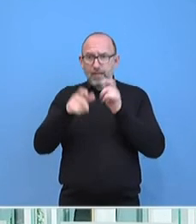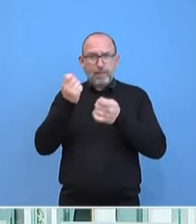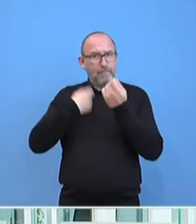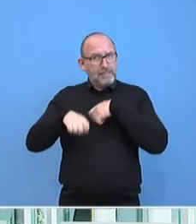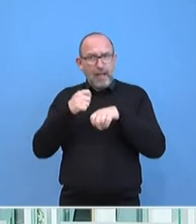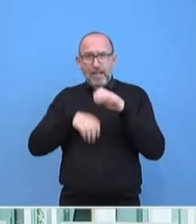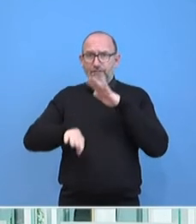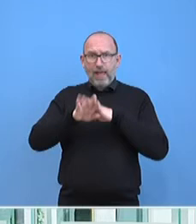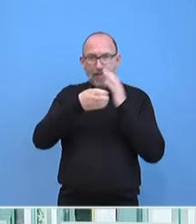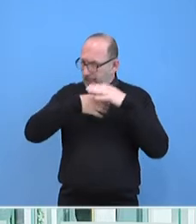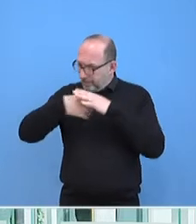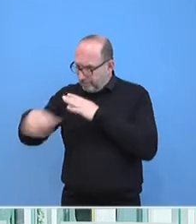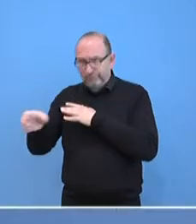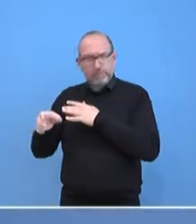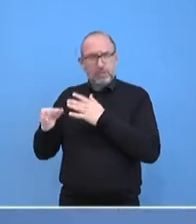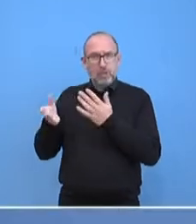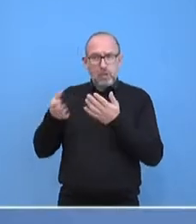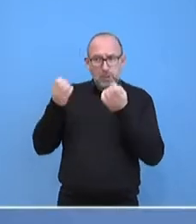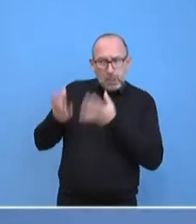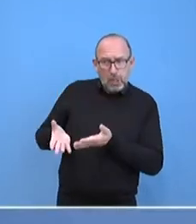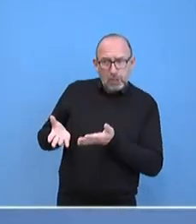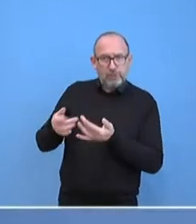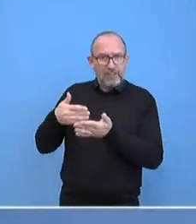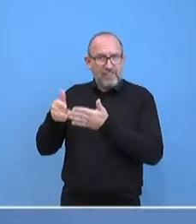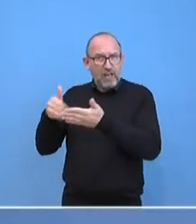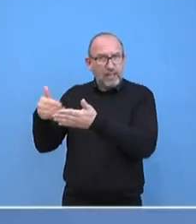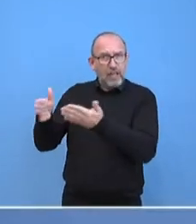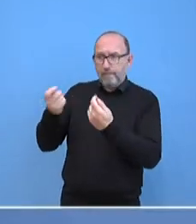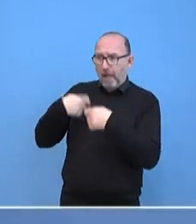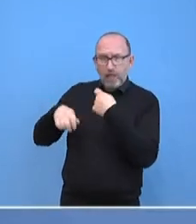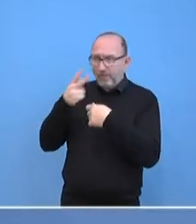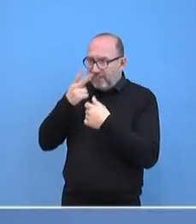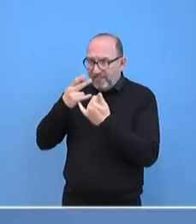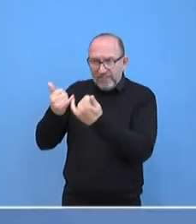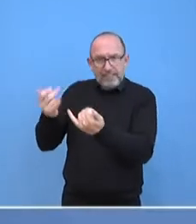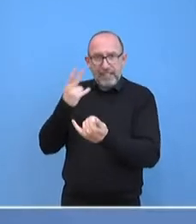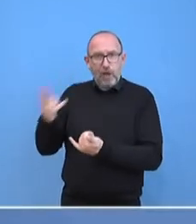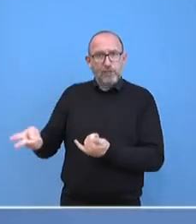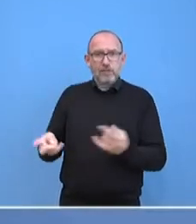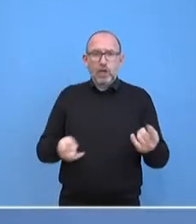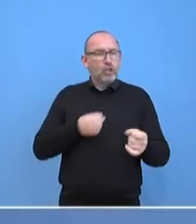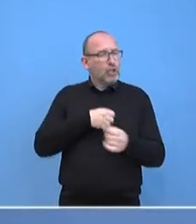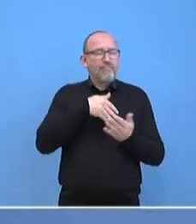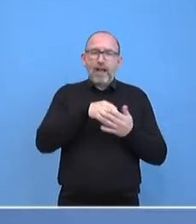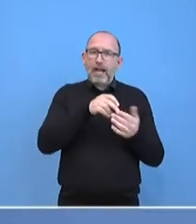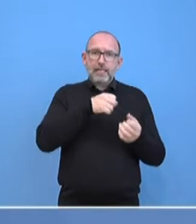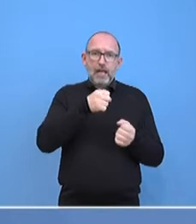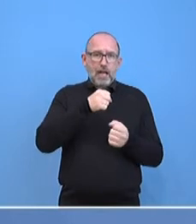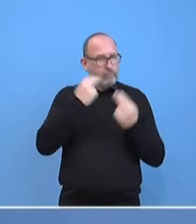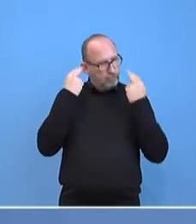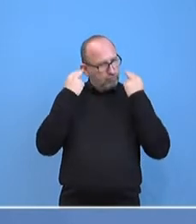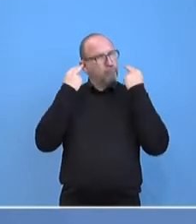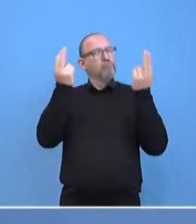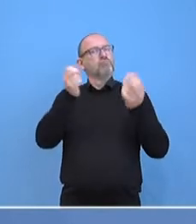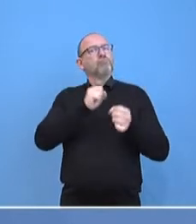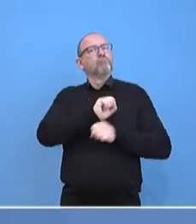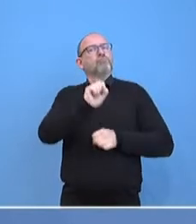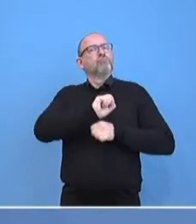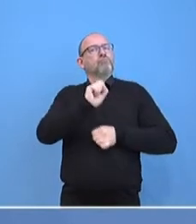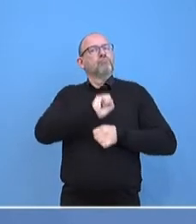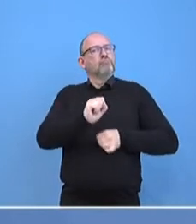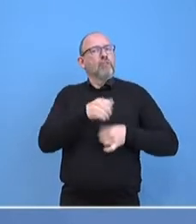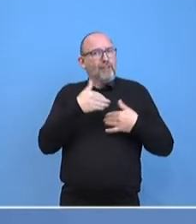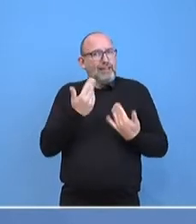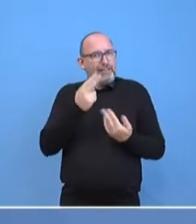Gefängnisse verschleppt werden, wo man nicht genau weiß, wie es mit ihnen weitergeht. Den Respekt vor dieser Bürgerrechtsbewegung,